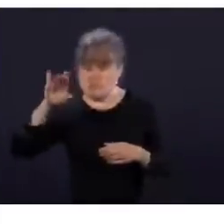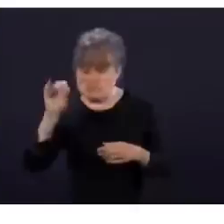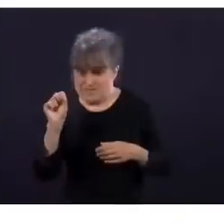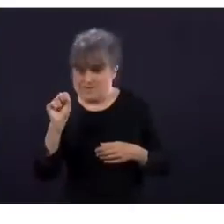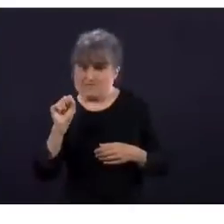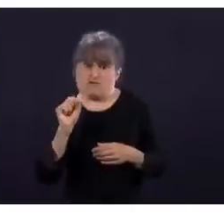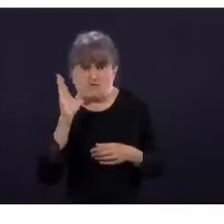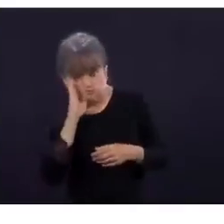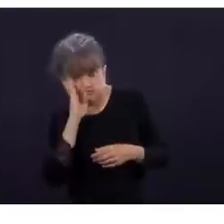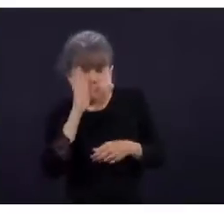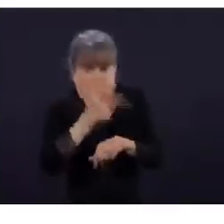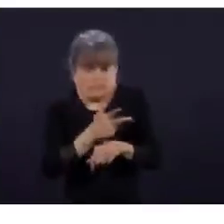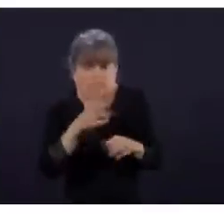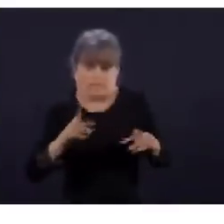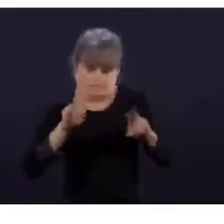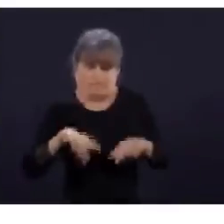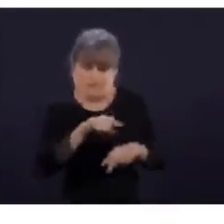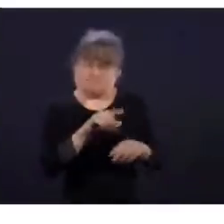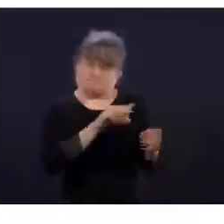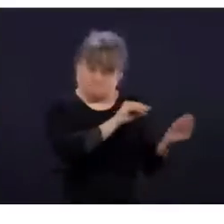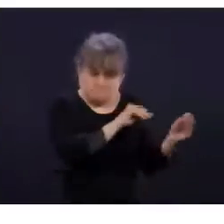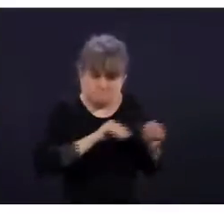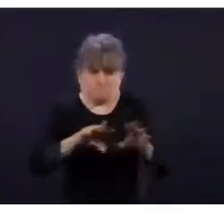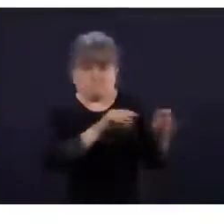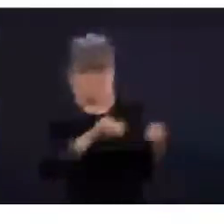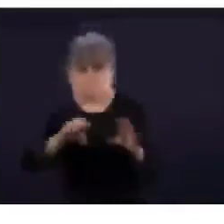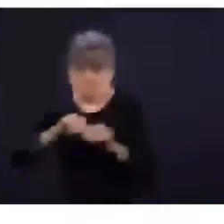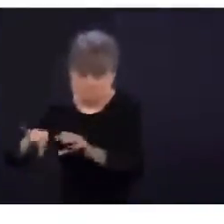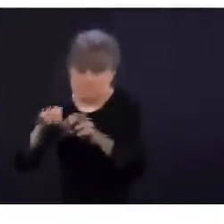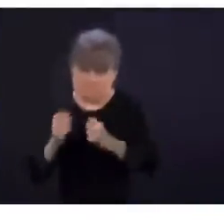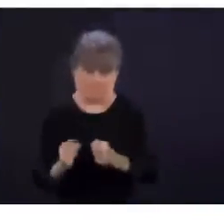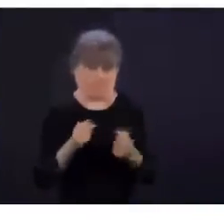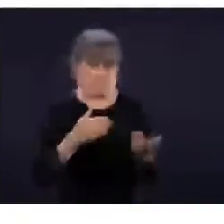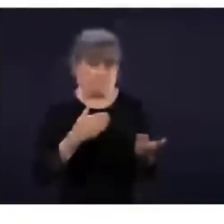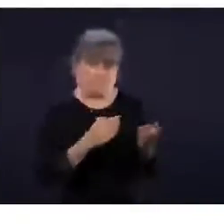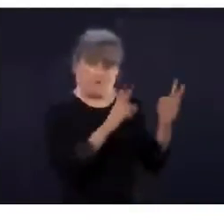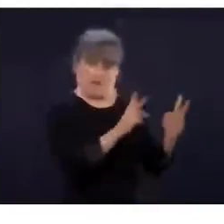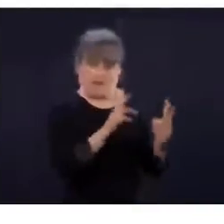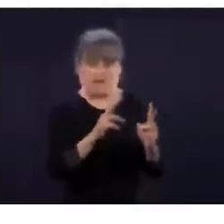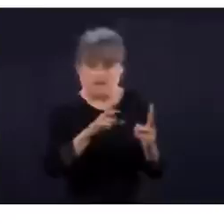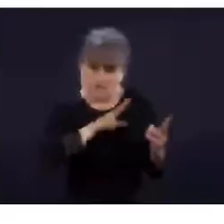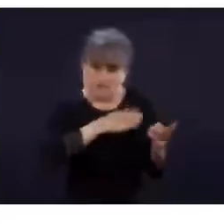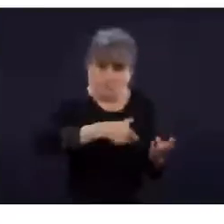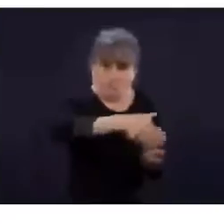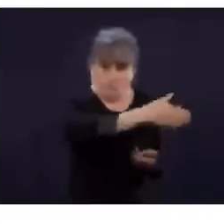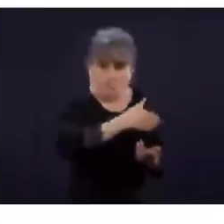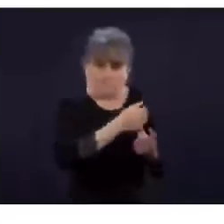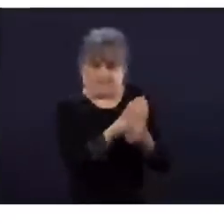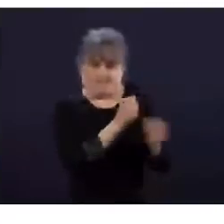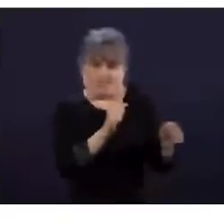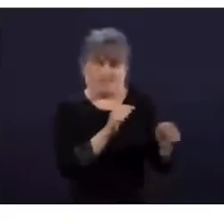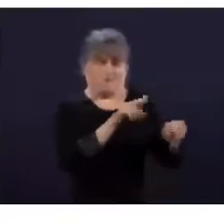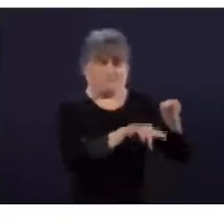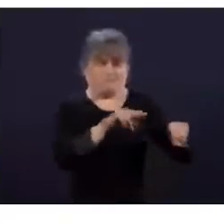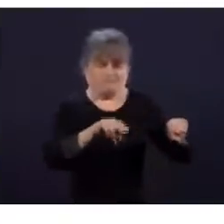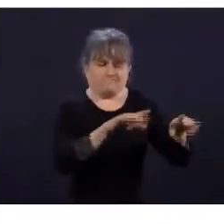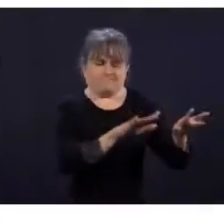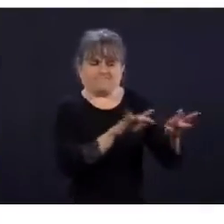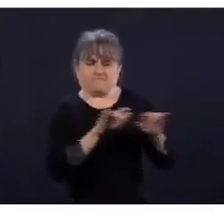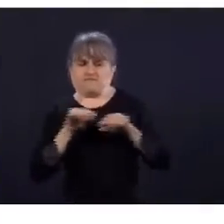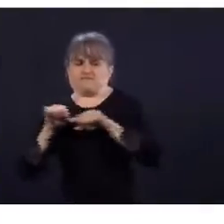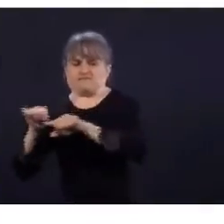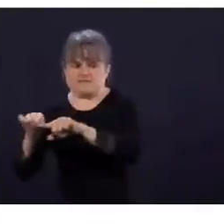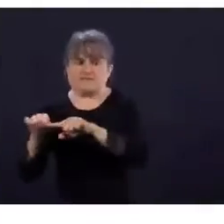et effectivement être capable de voir à d'autres besoins si d'autres besoins arrivent lors d'un déconfinement. Et j